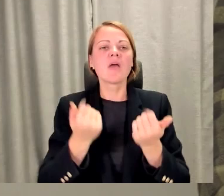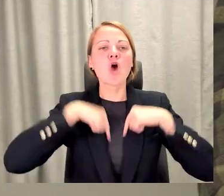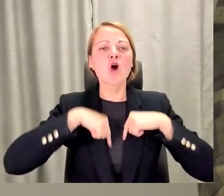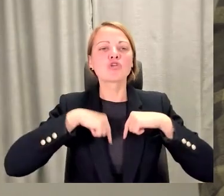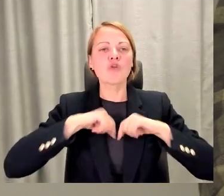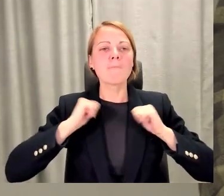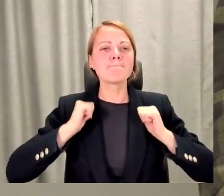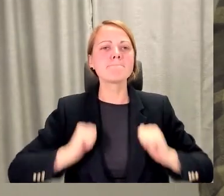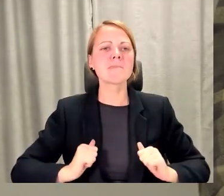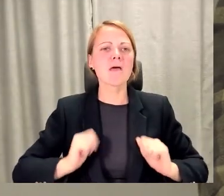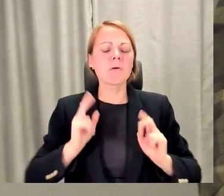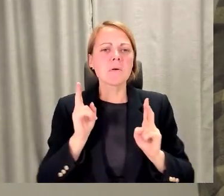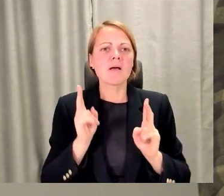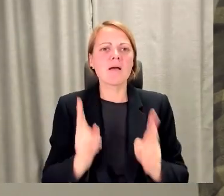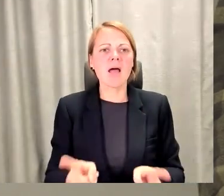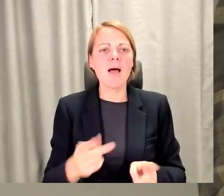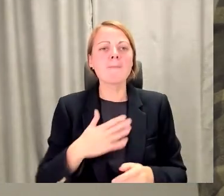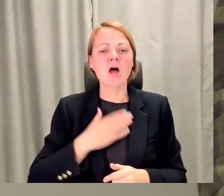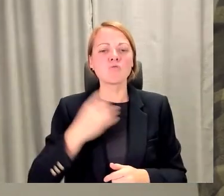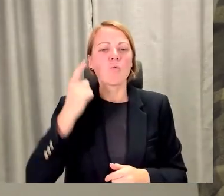Un, manuprāt, ļoti palīdz